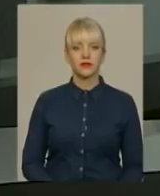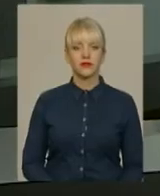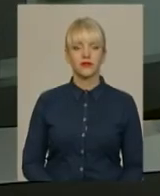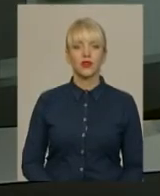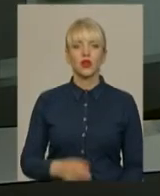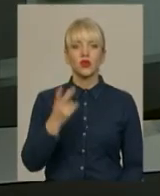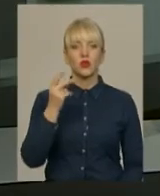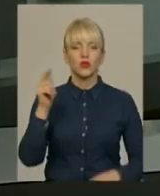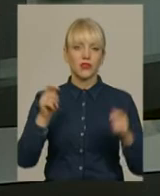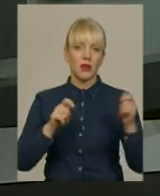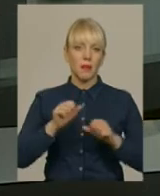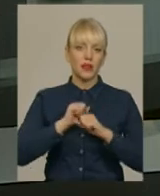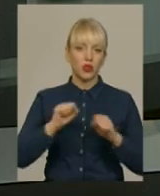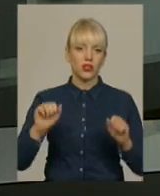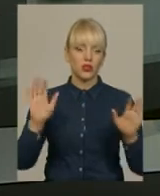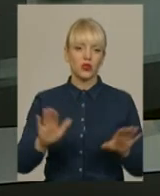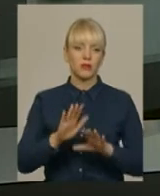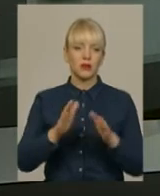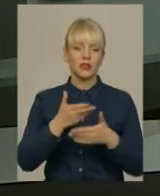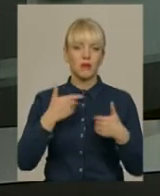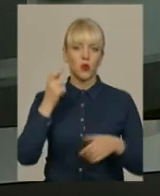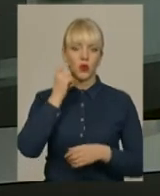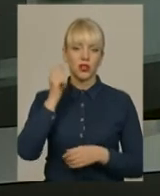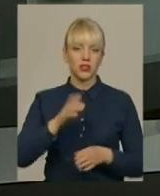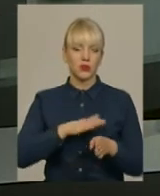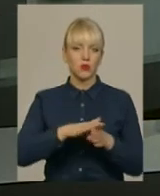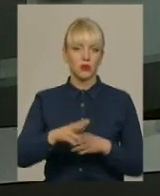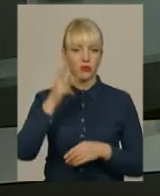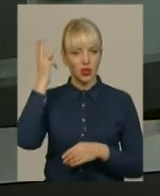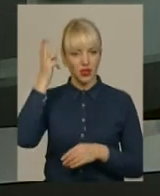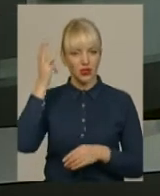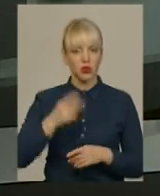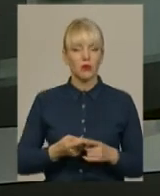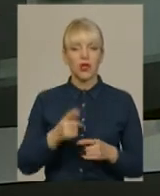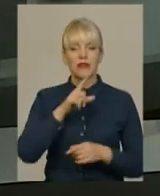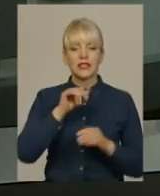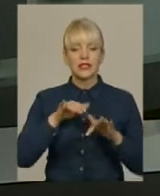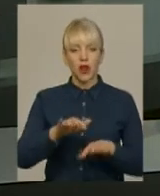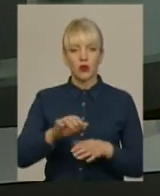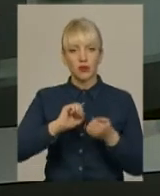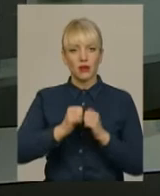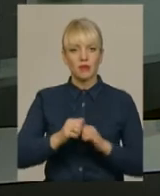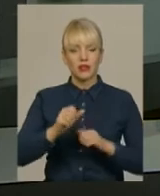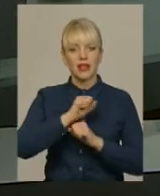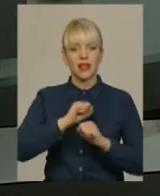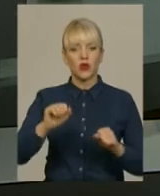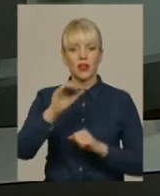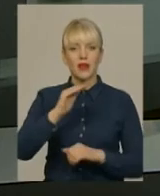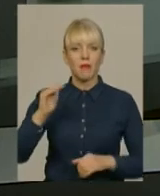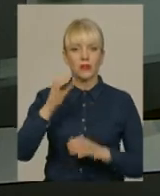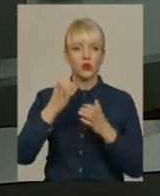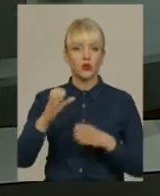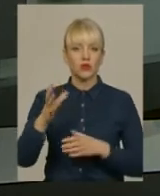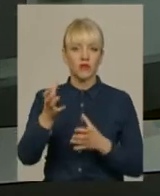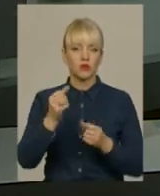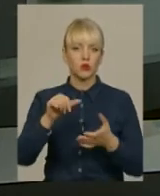Другий фестиваль патріотичної пісні «Ми, українці» відбудеться у Хмельницькому. У заході «Пам'яті героїв Небесної Сотні» візьмуть